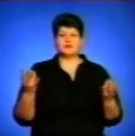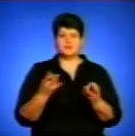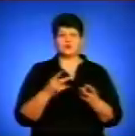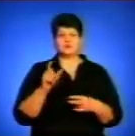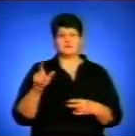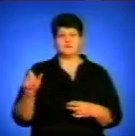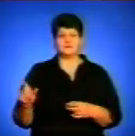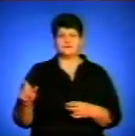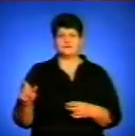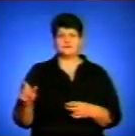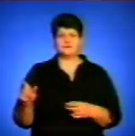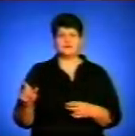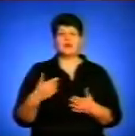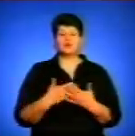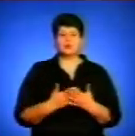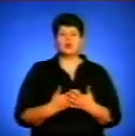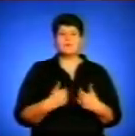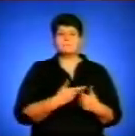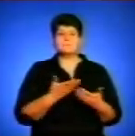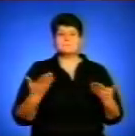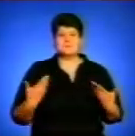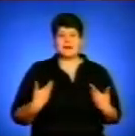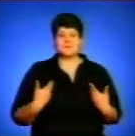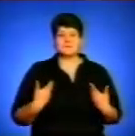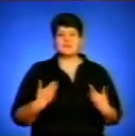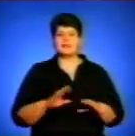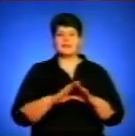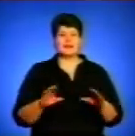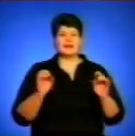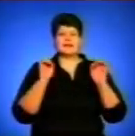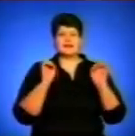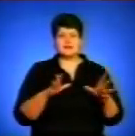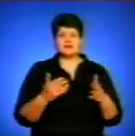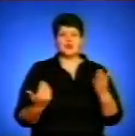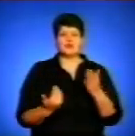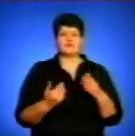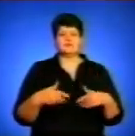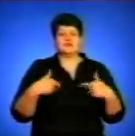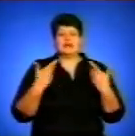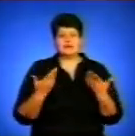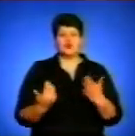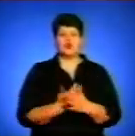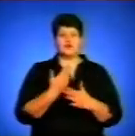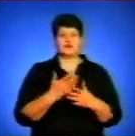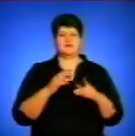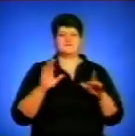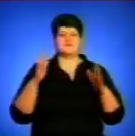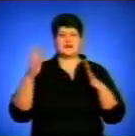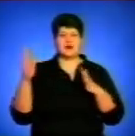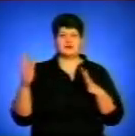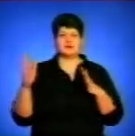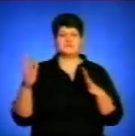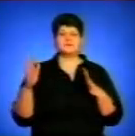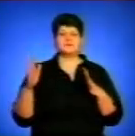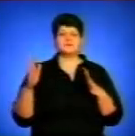наприклад. Тобто ми не накидаємо якісь нові варіанти проведення дозвілля. Окрім, звісно, таборування – це наша фішка, можна